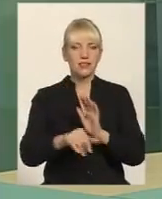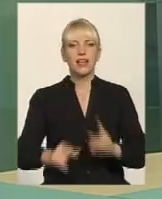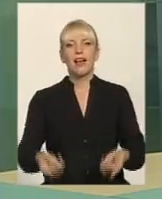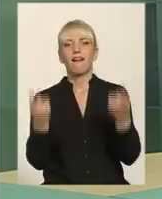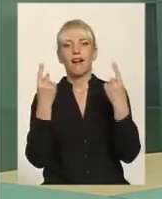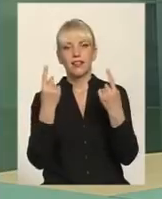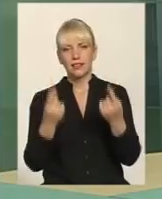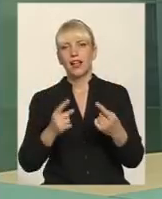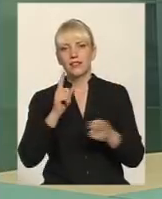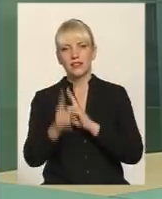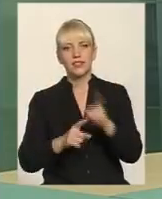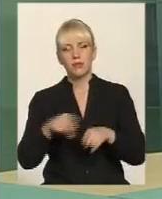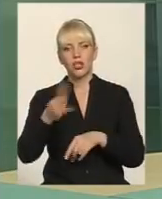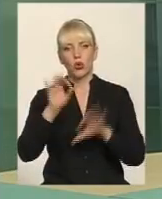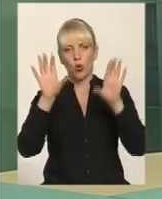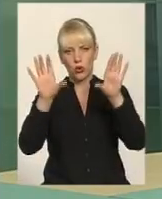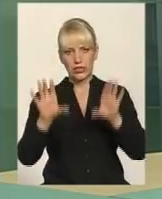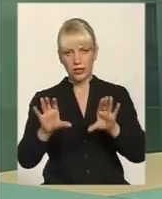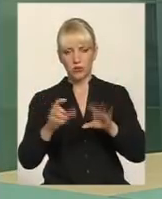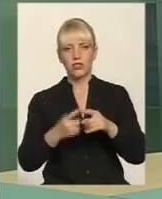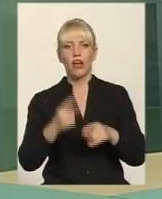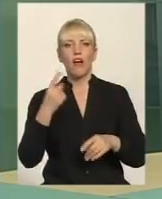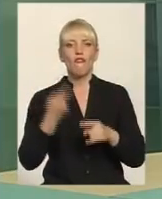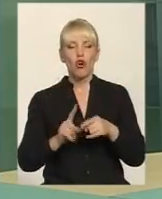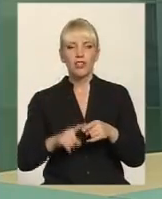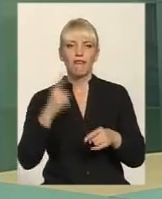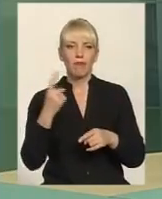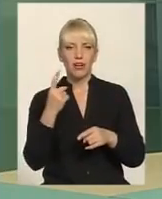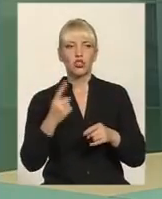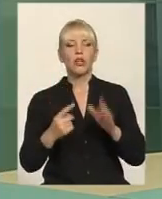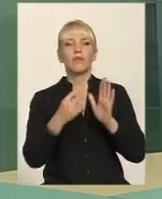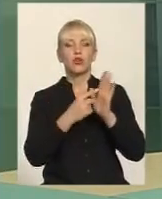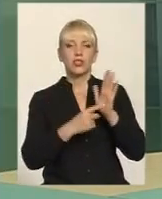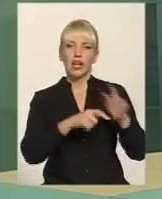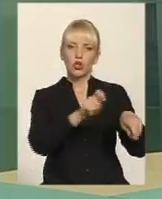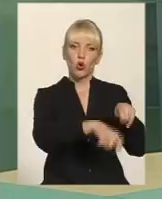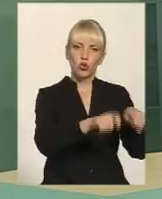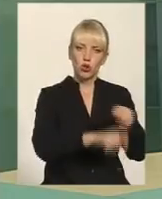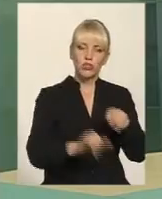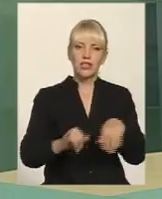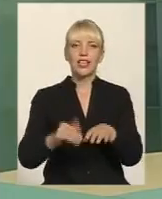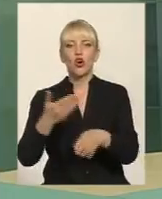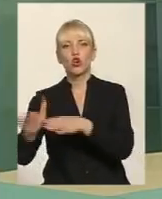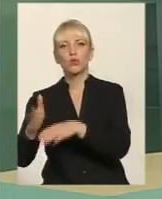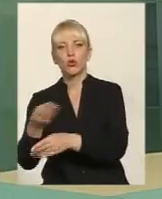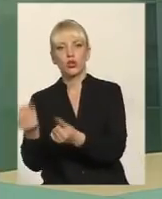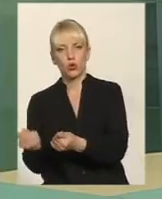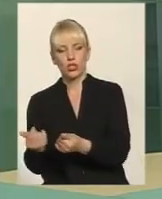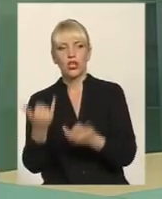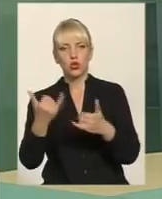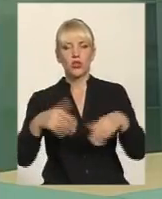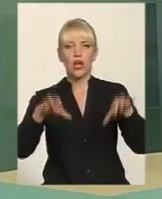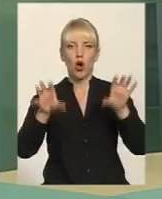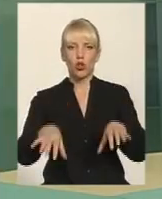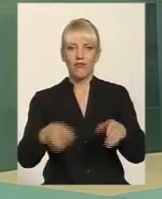кардинальні зміни до Конституції. Вони в першу чергу розділяють контролюючі функції і функції розподілу коштів. Сьогодні глава адміністрації і